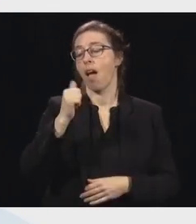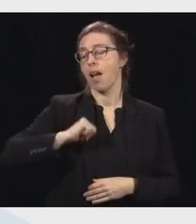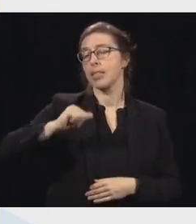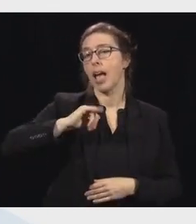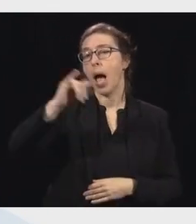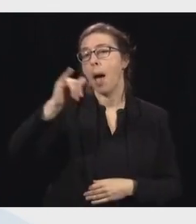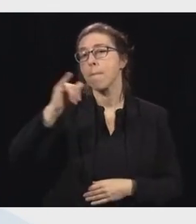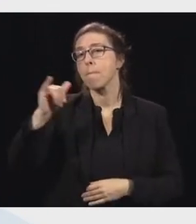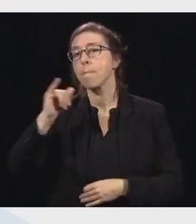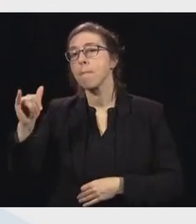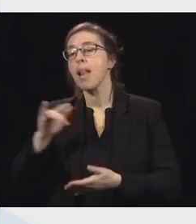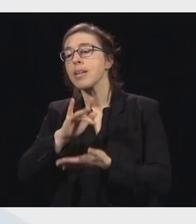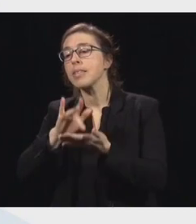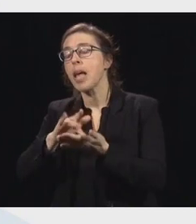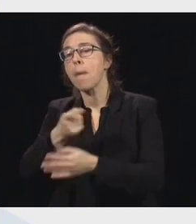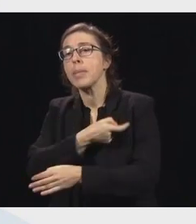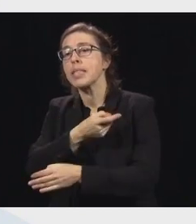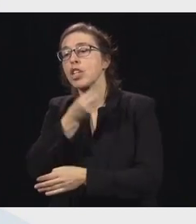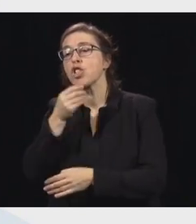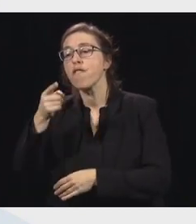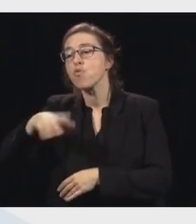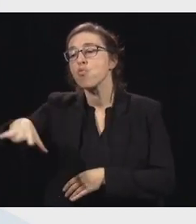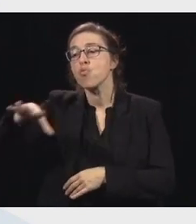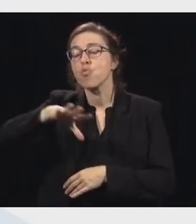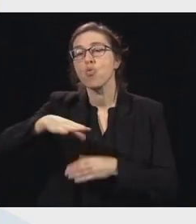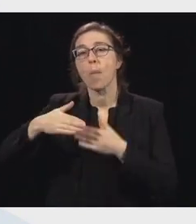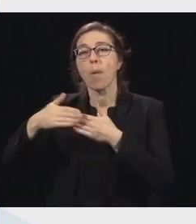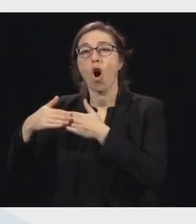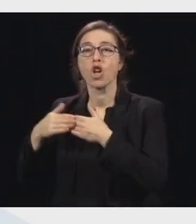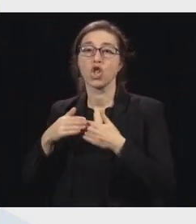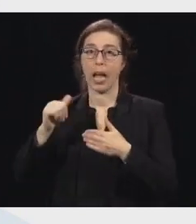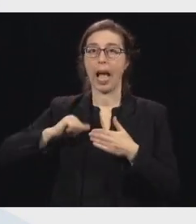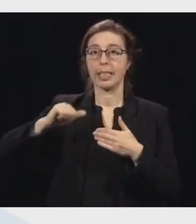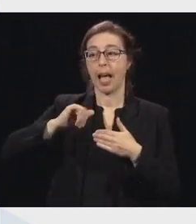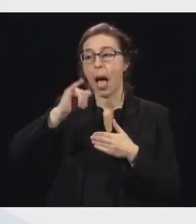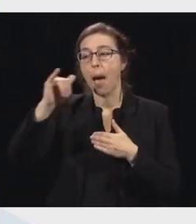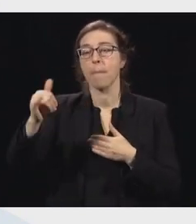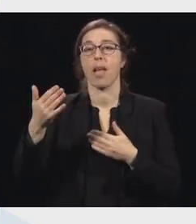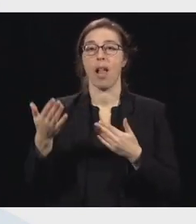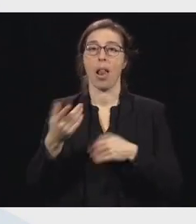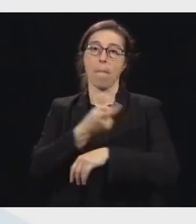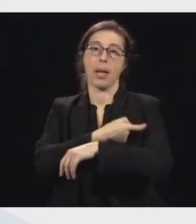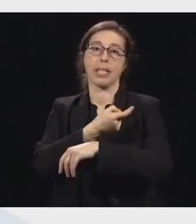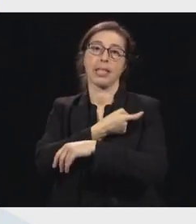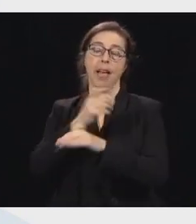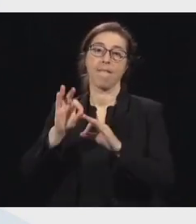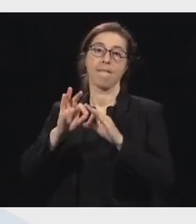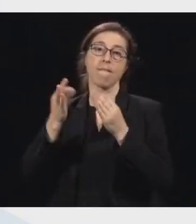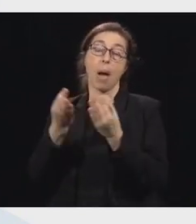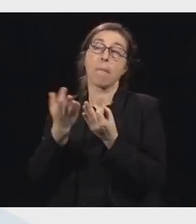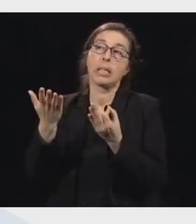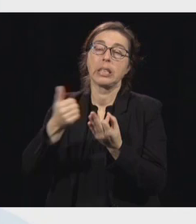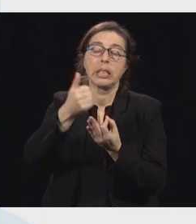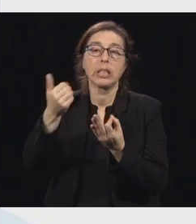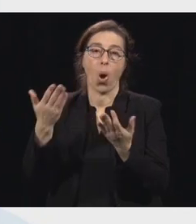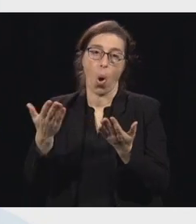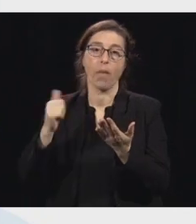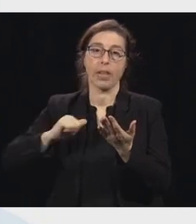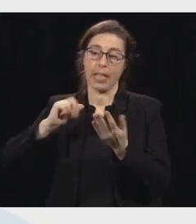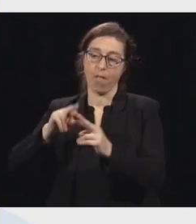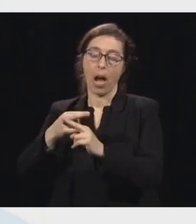devriez être capable de trouver un médecin qui va... un médecin de famille qui va répondre à vos préoccupations.